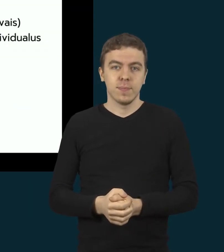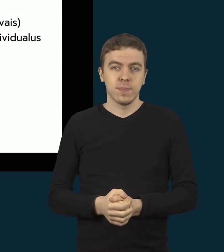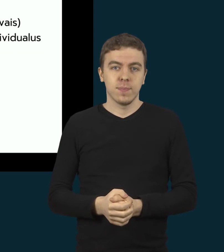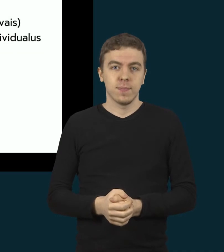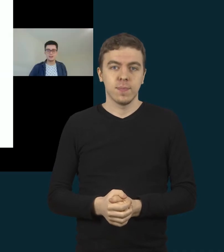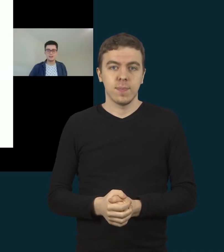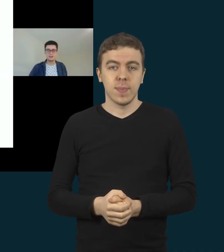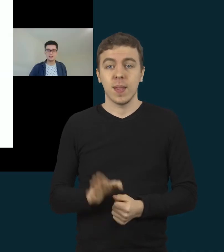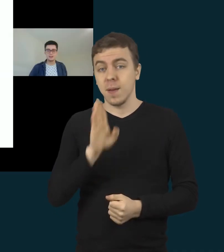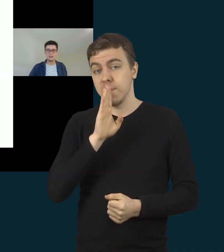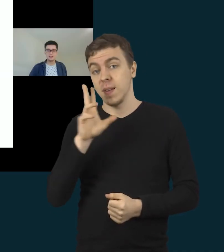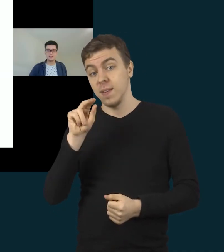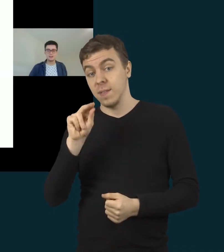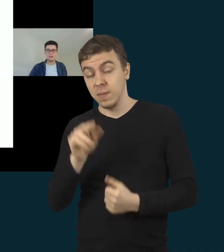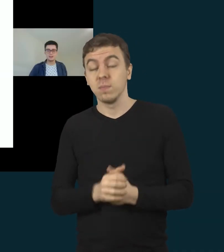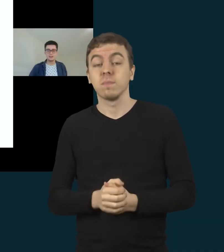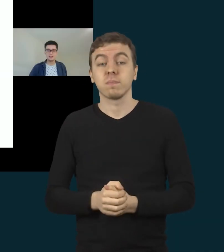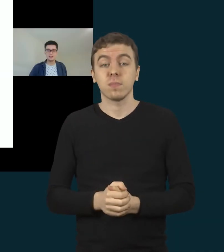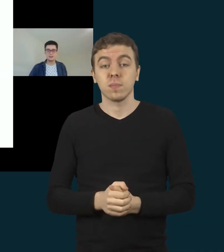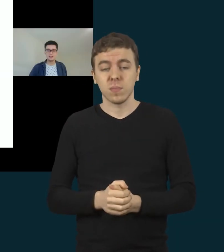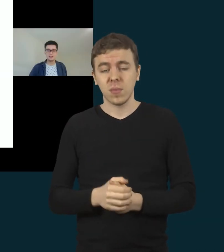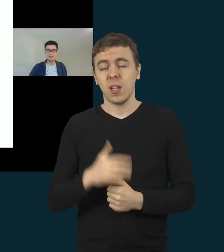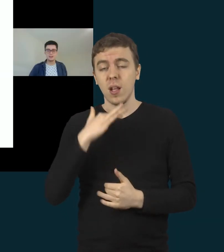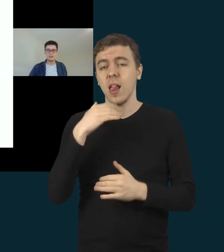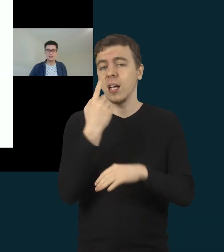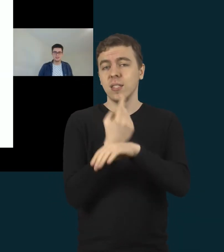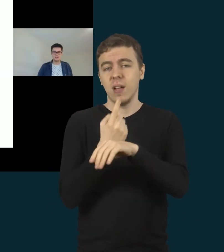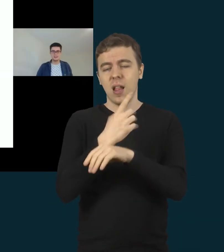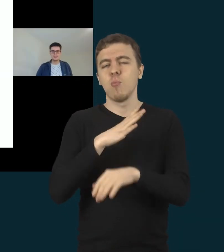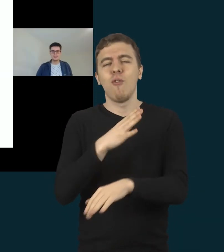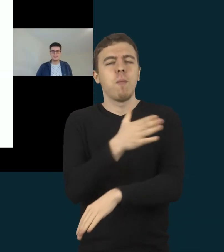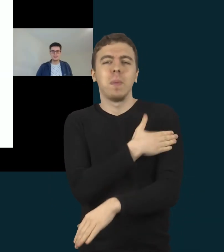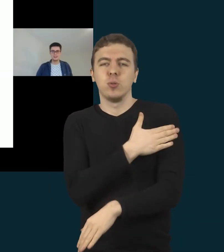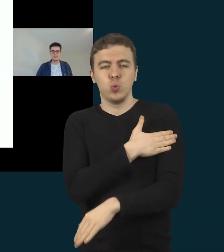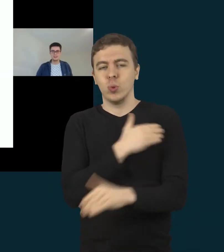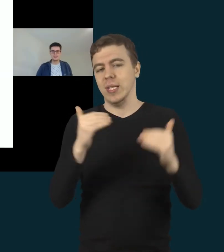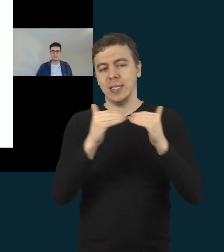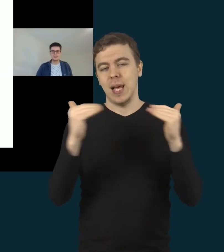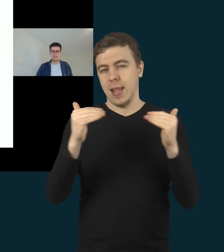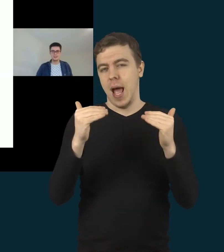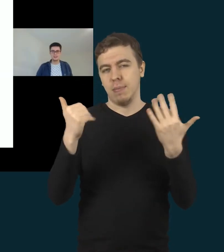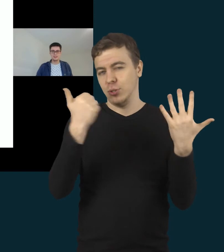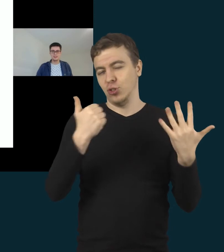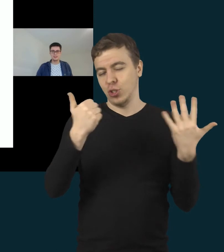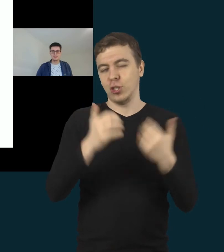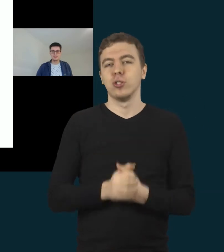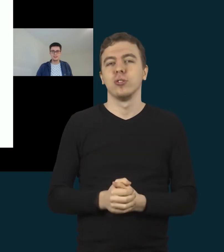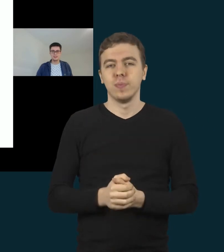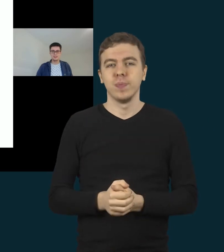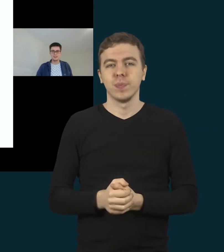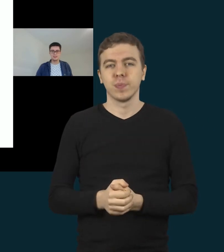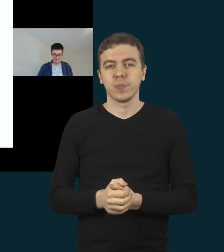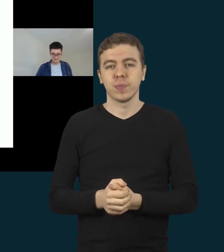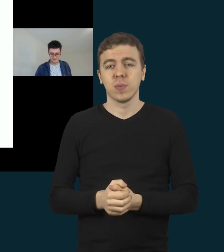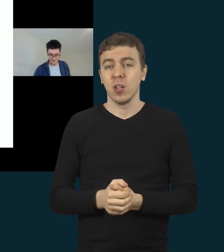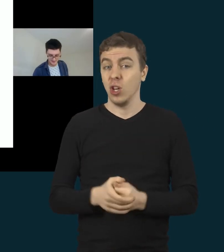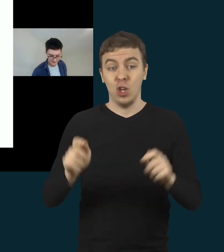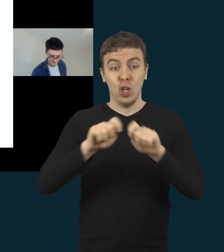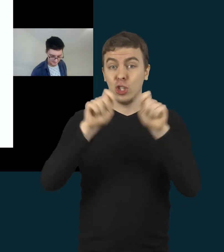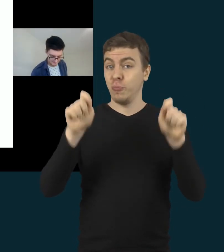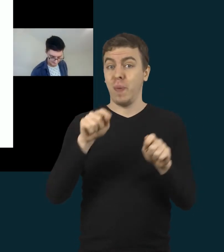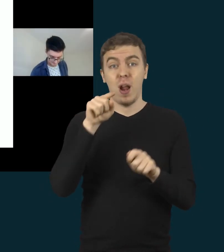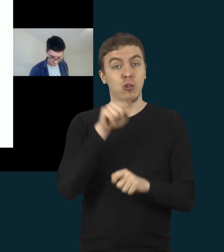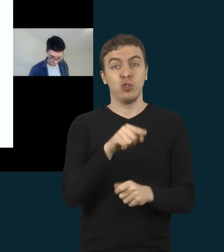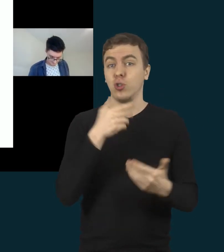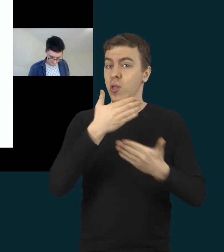Ir klasės valandėlį buvo paskutinis atalpas. Tai sakykime, kad iš pradžių jos nebuvo šitos